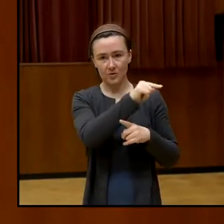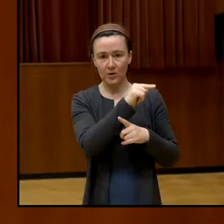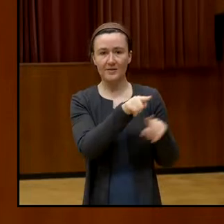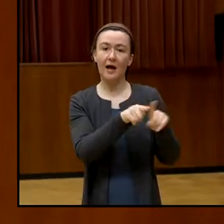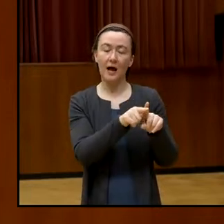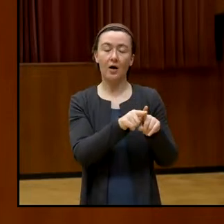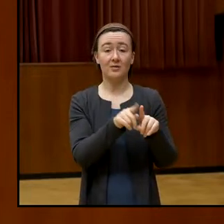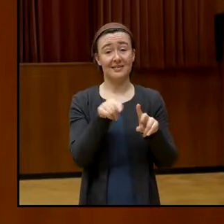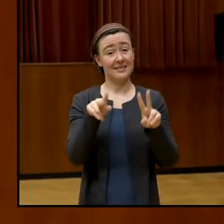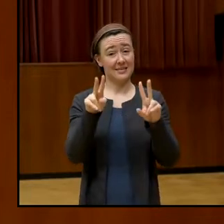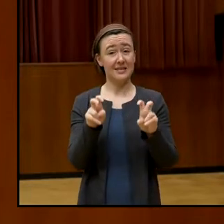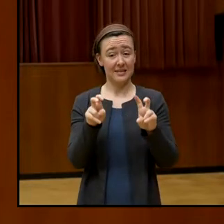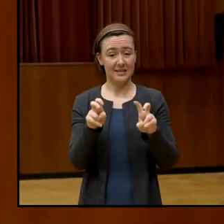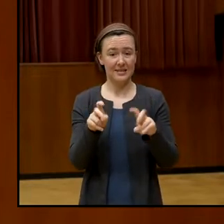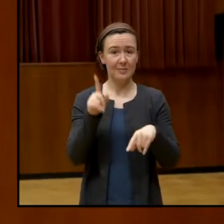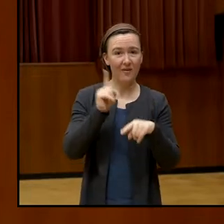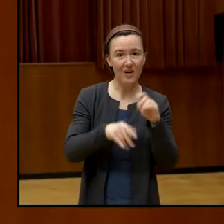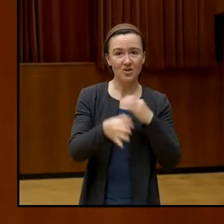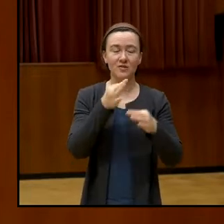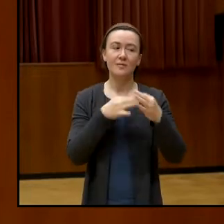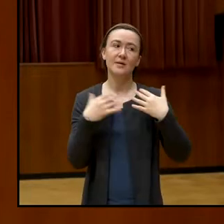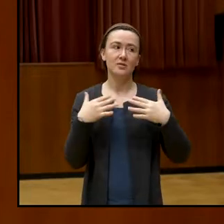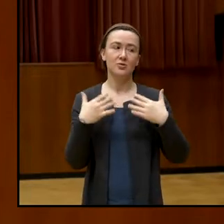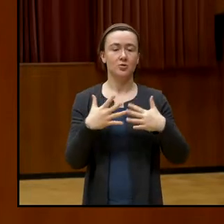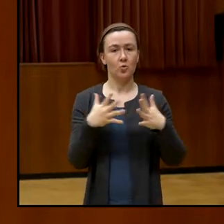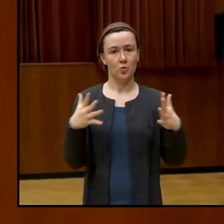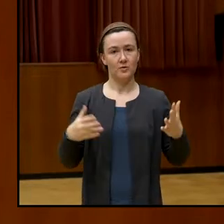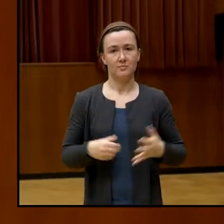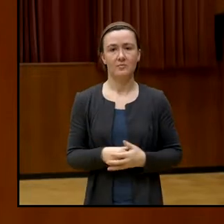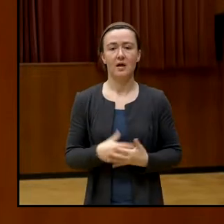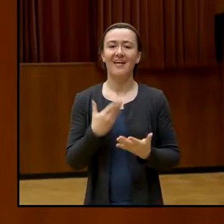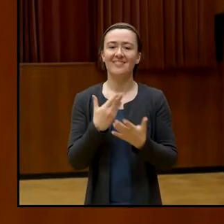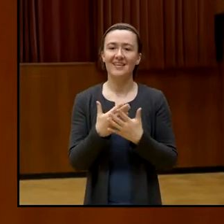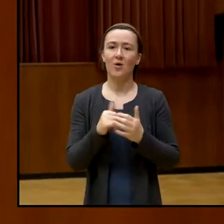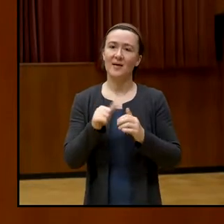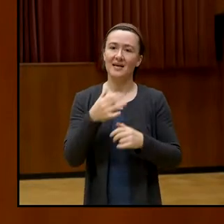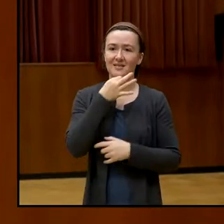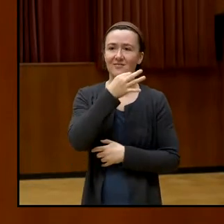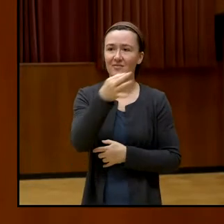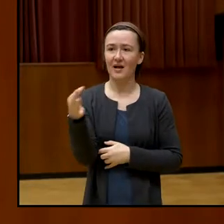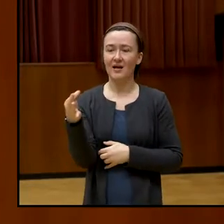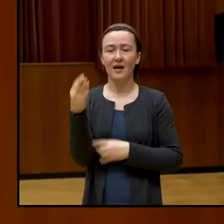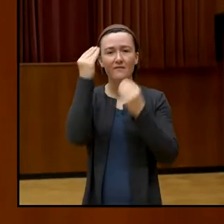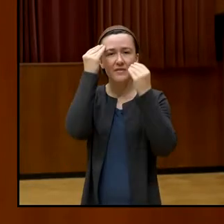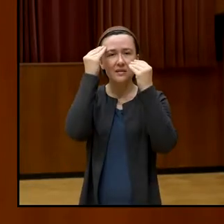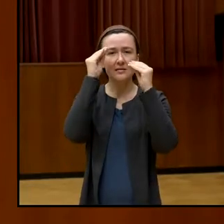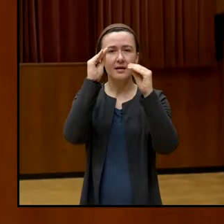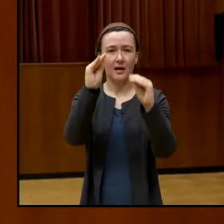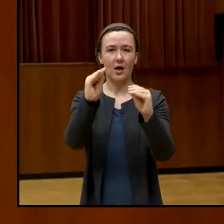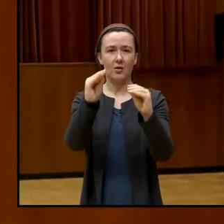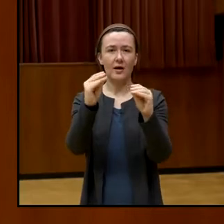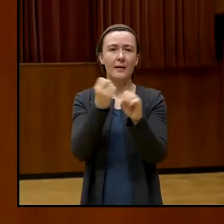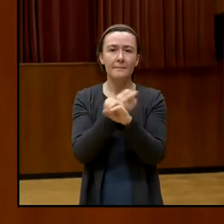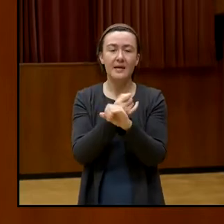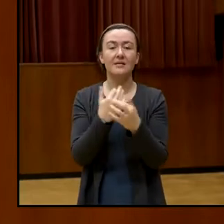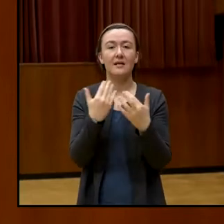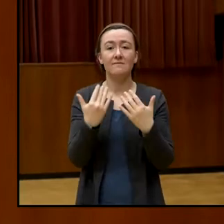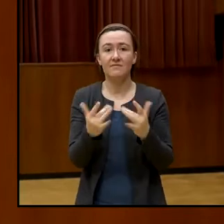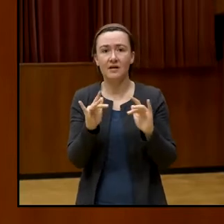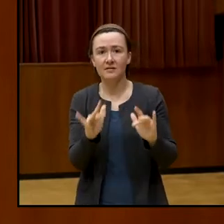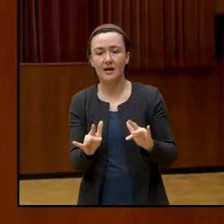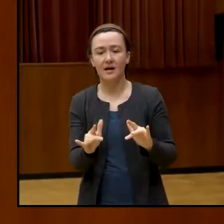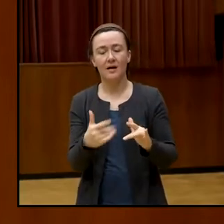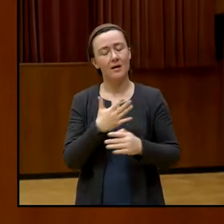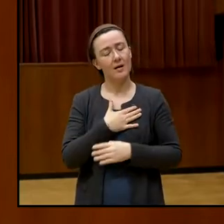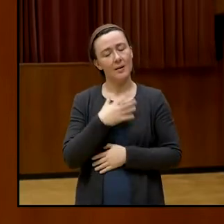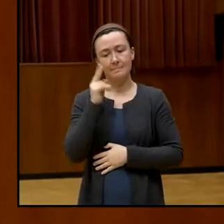Daher die Frage am Anfang, wie stark ist das Vertrauen? Das Vertrauen in Medien muss aus meiner Wahrnehmung enorm gestärkt werden. Denn